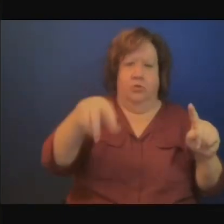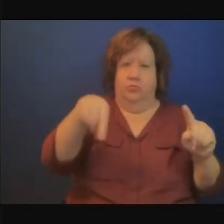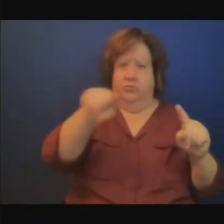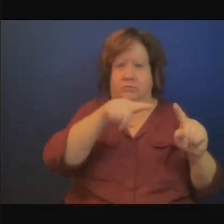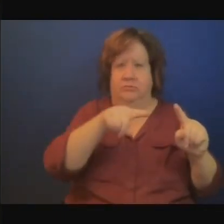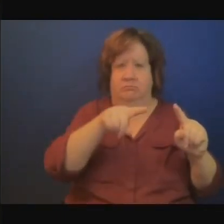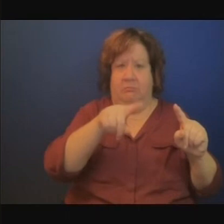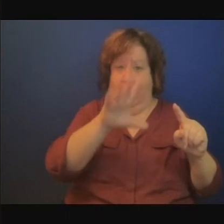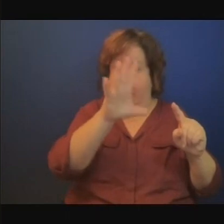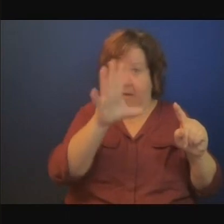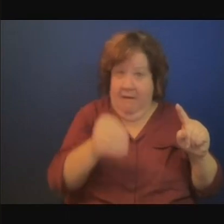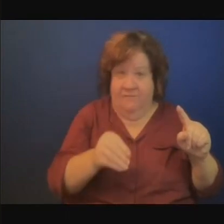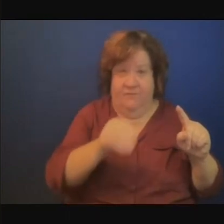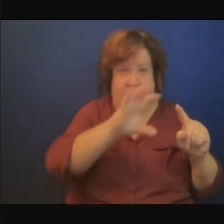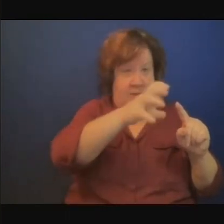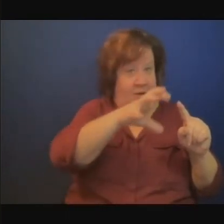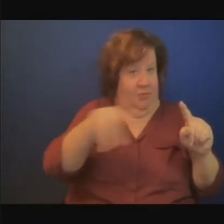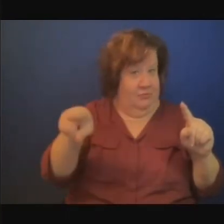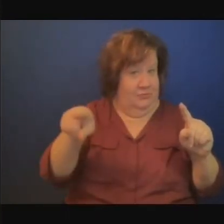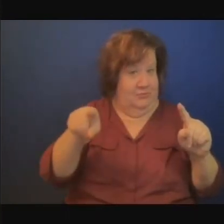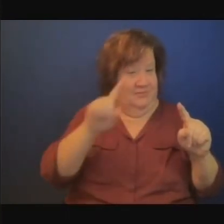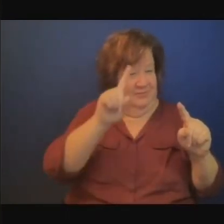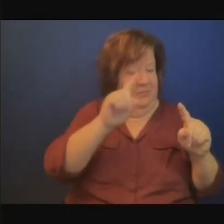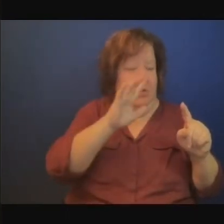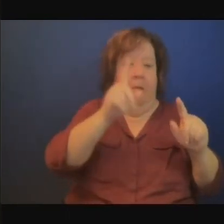et ont présenté les mesures mises en place